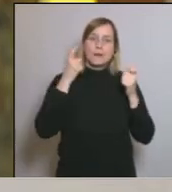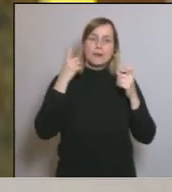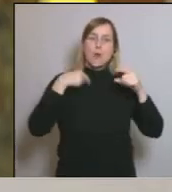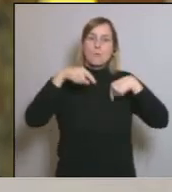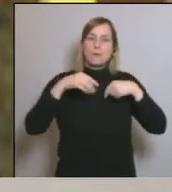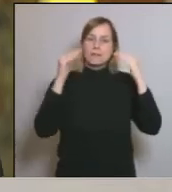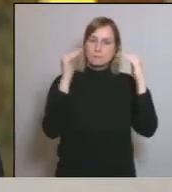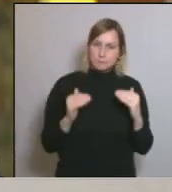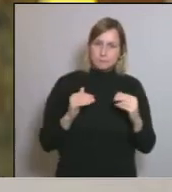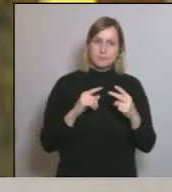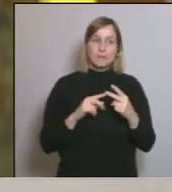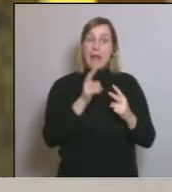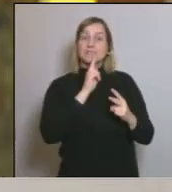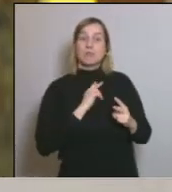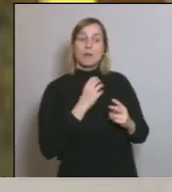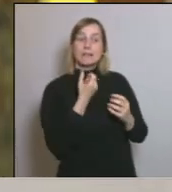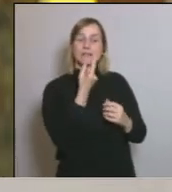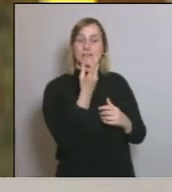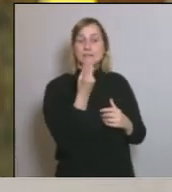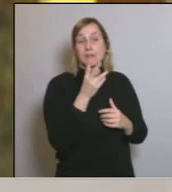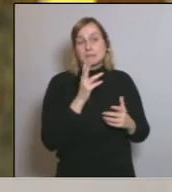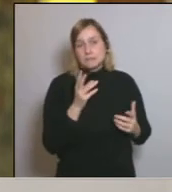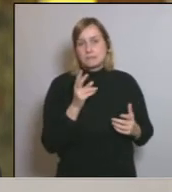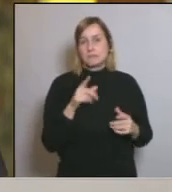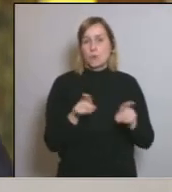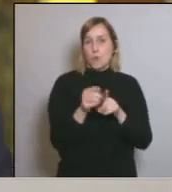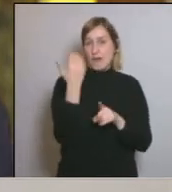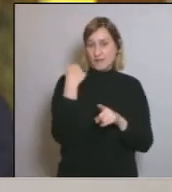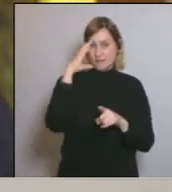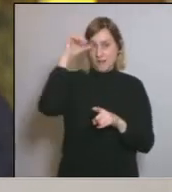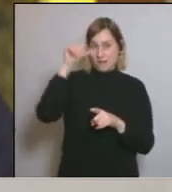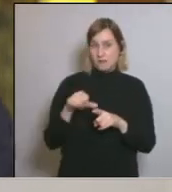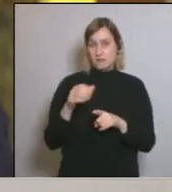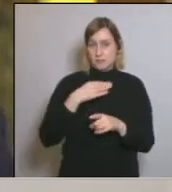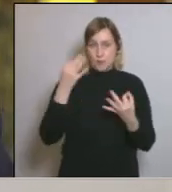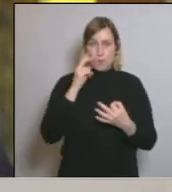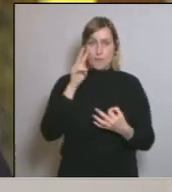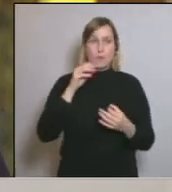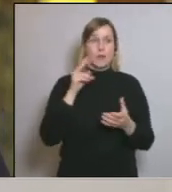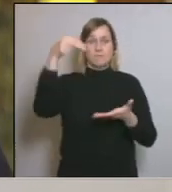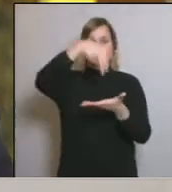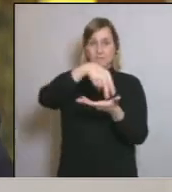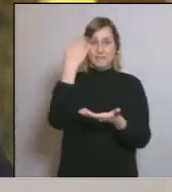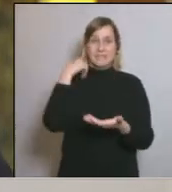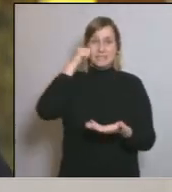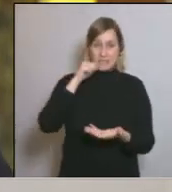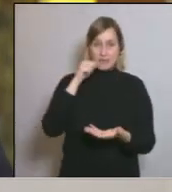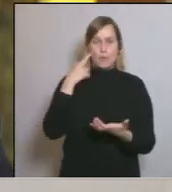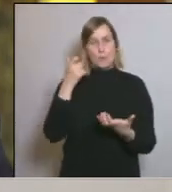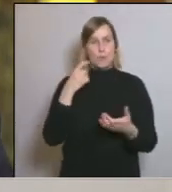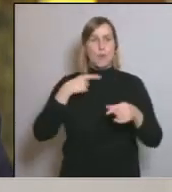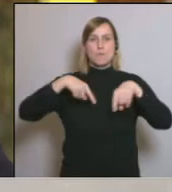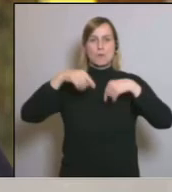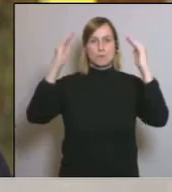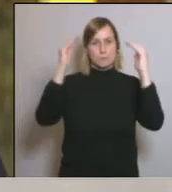ens ha donat xifres dient com ahir van escoltar probablement vostès en la seva compareixença com s'havia reduït la mobilitat